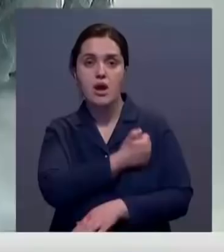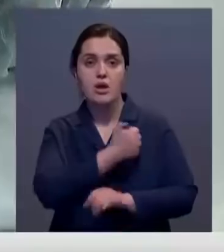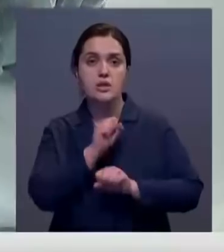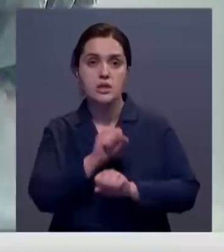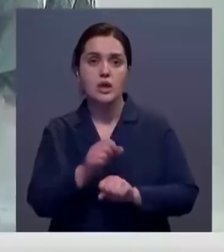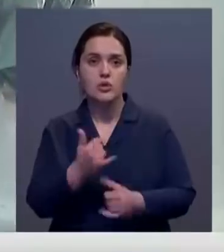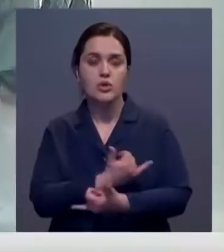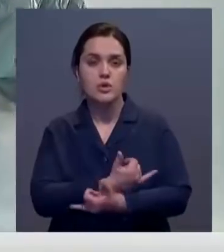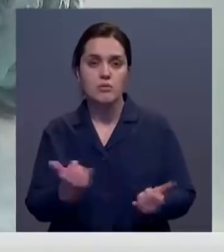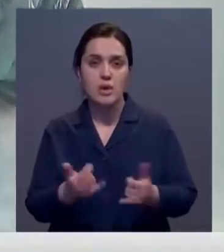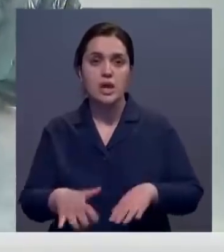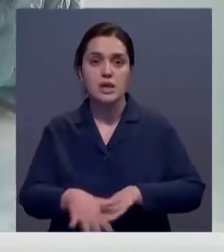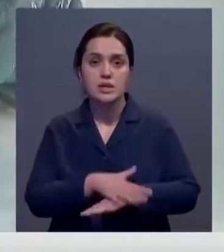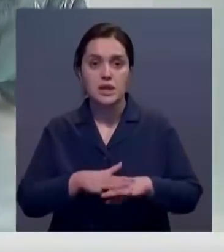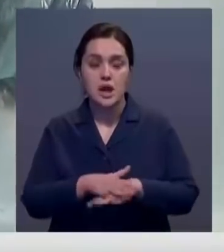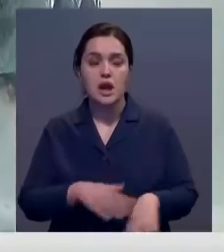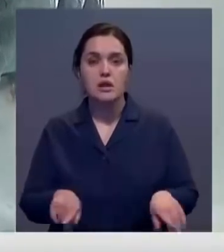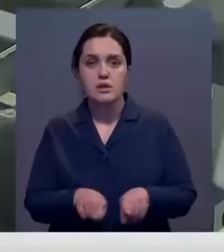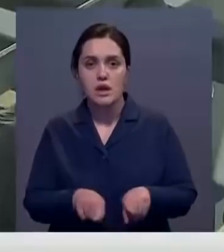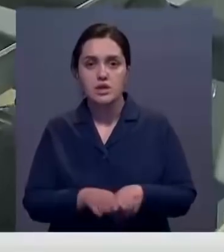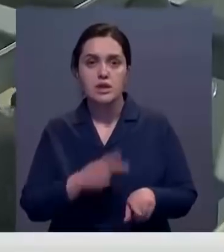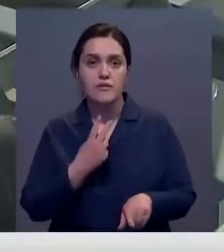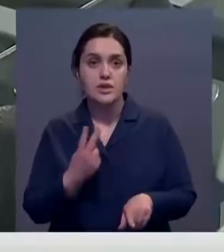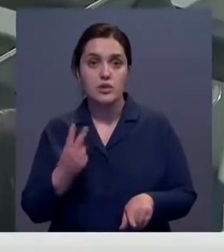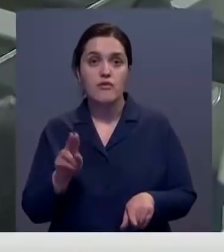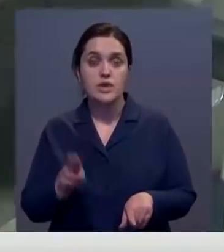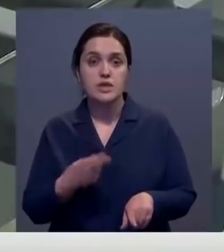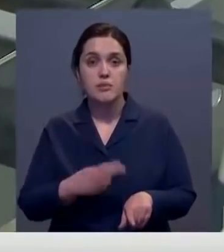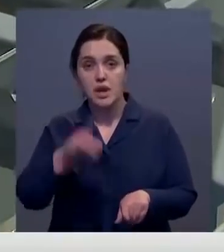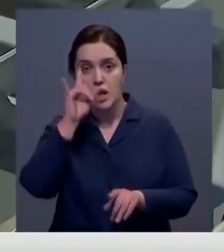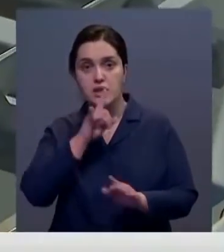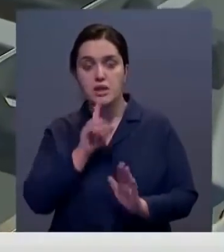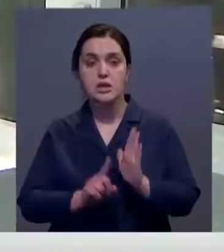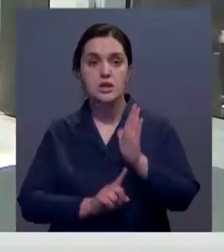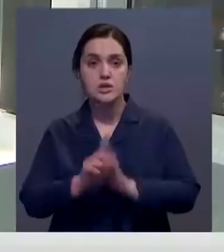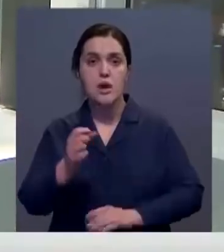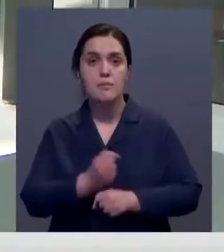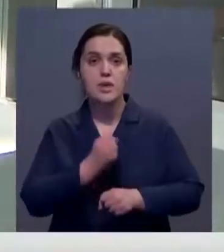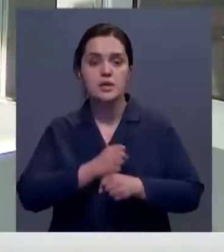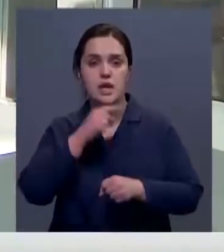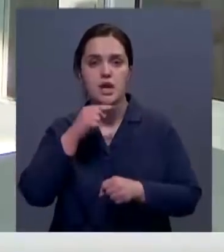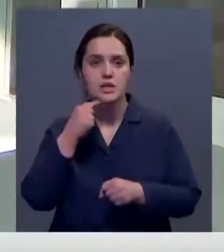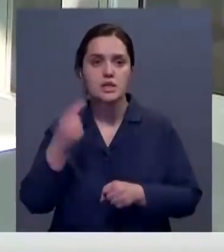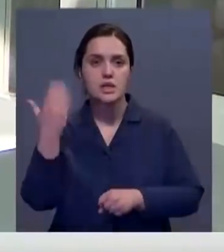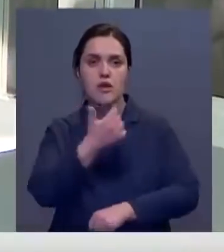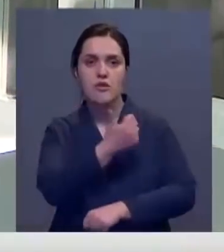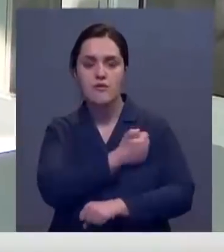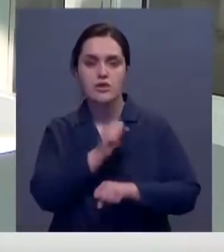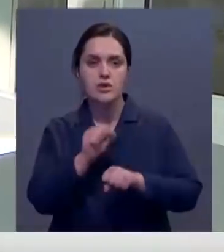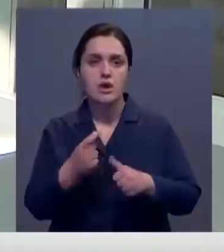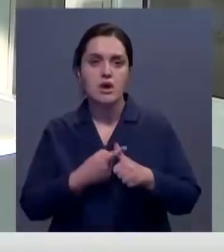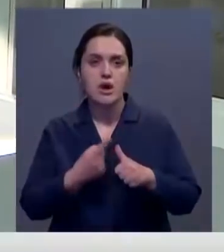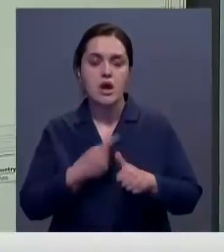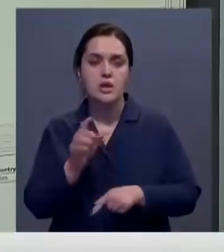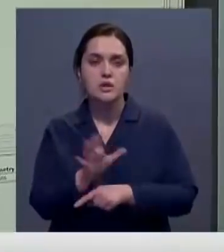ее доступности для населения. Также с 22 декабря в Казахстане начнется производство российской вакцины «Спутник Ви».